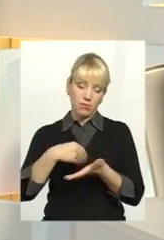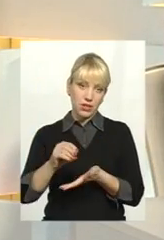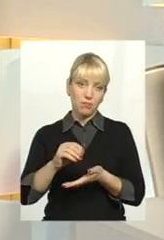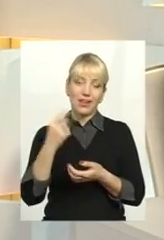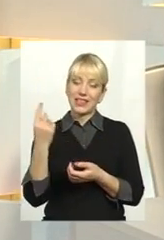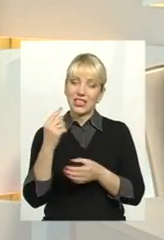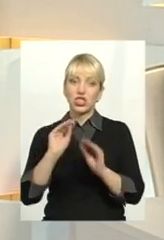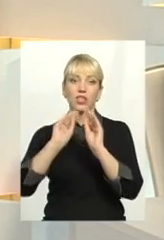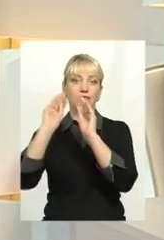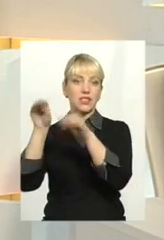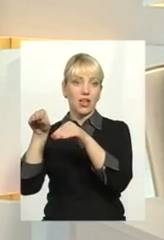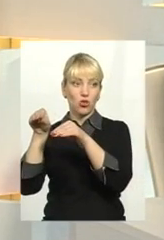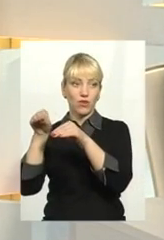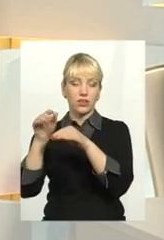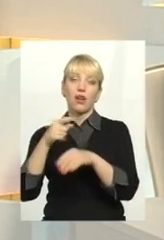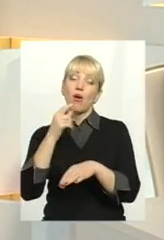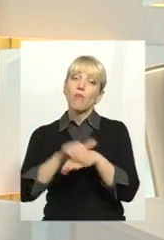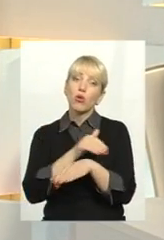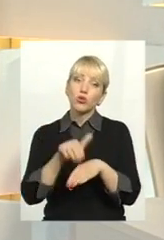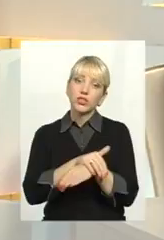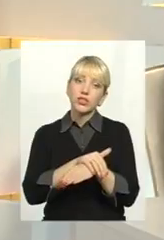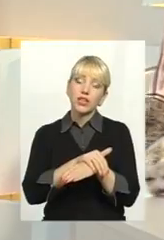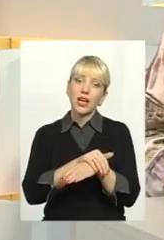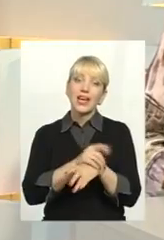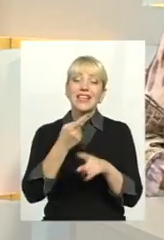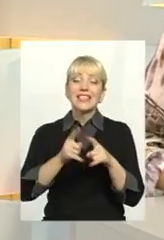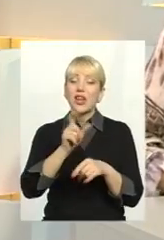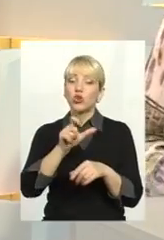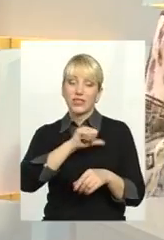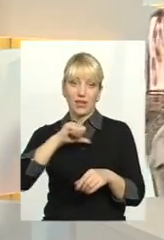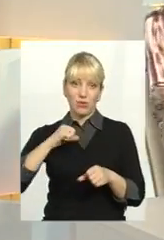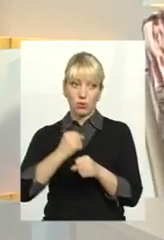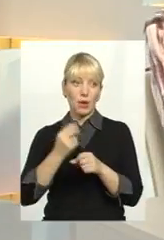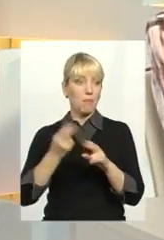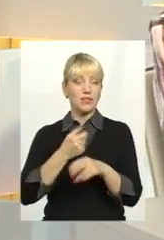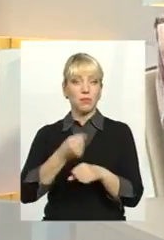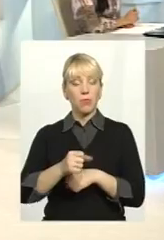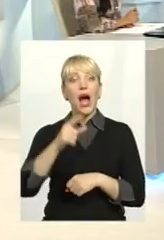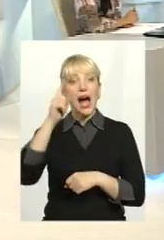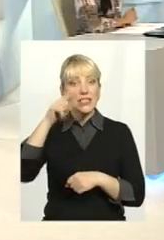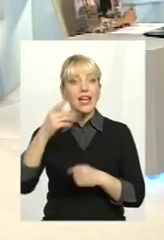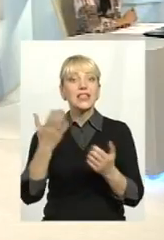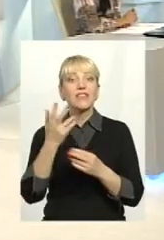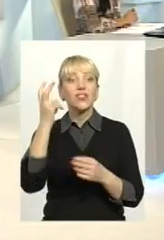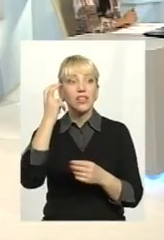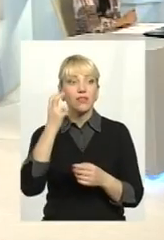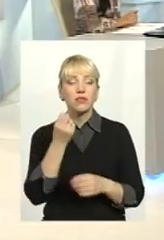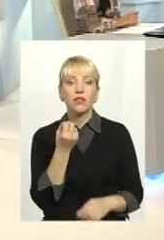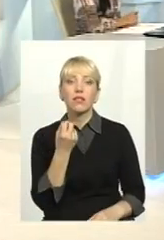лічильник, встановити. Молодці. І це зробили люди самі, без будь-якого примусу свого часу. в Києві, знаєте, який відсоток?